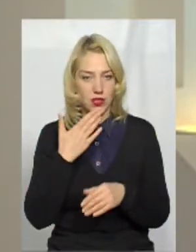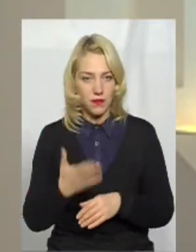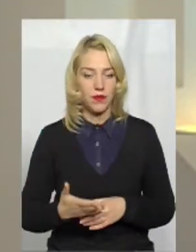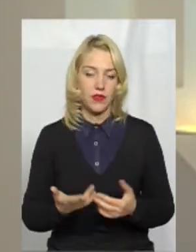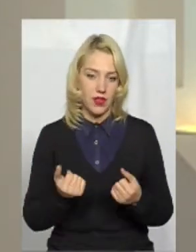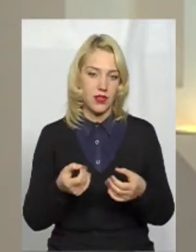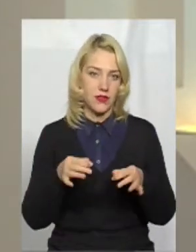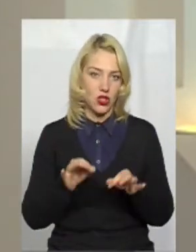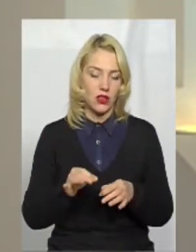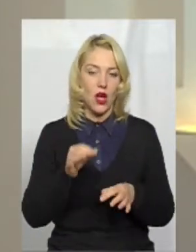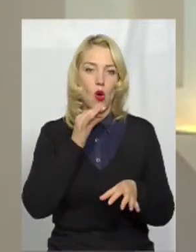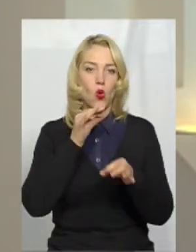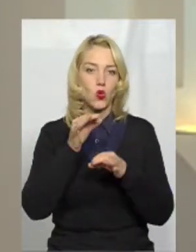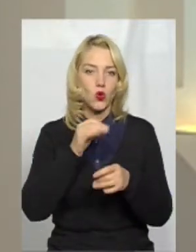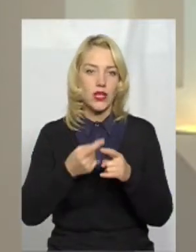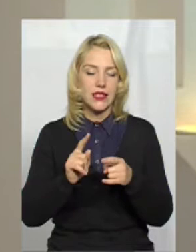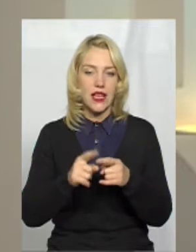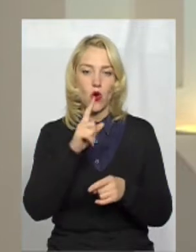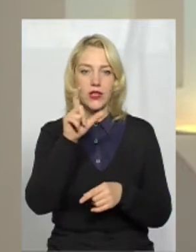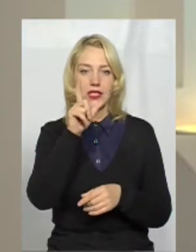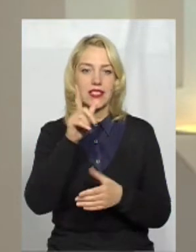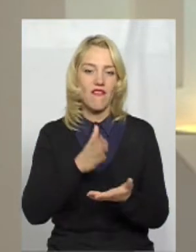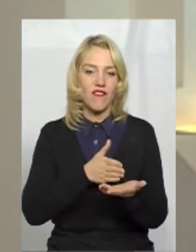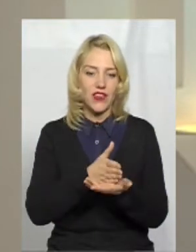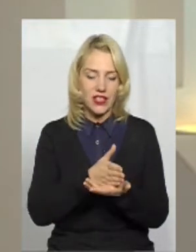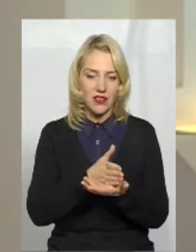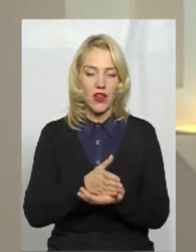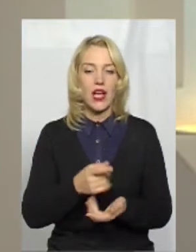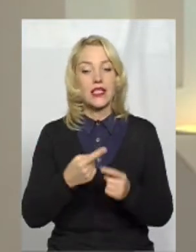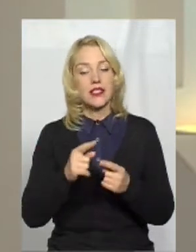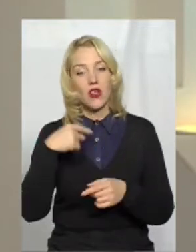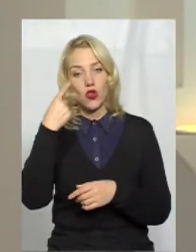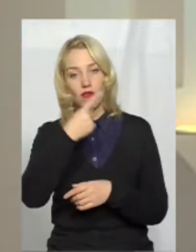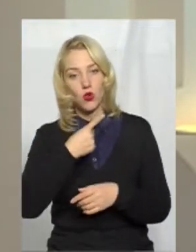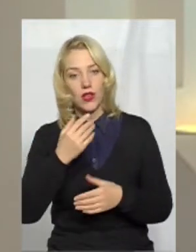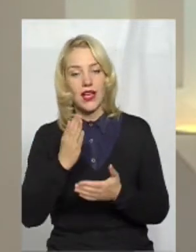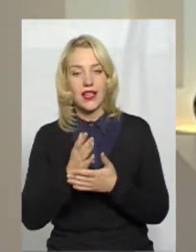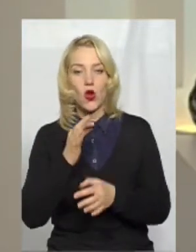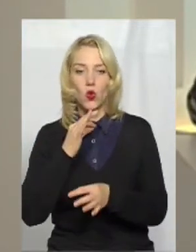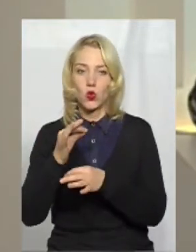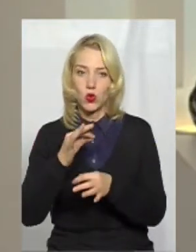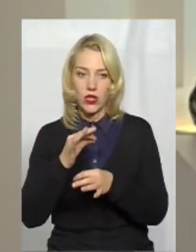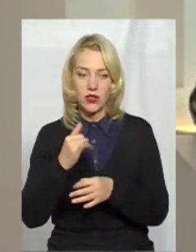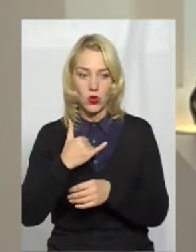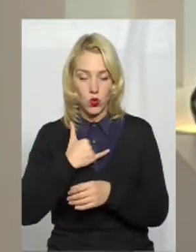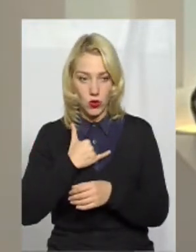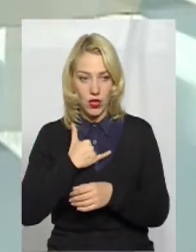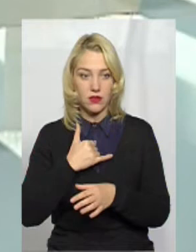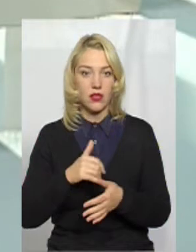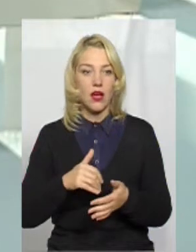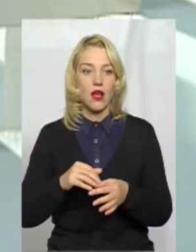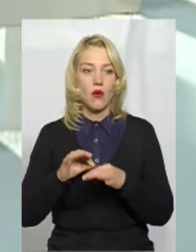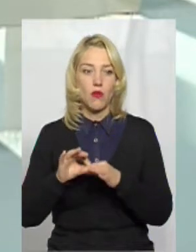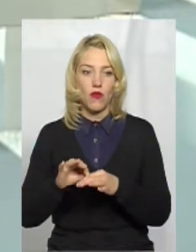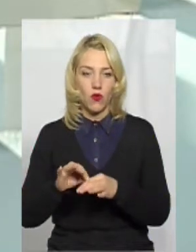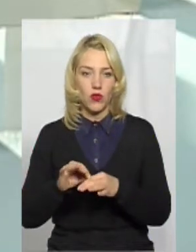Звичайно. Консультації – це один з видів. Це індивідуальні. Групові консультації у нас проходять